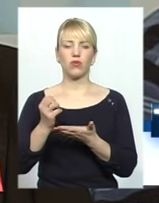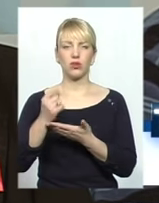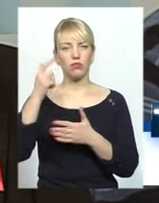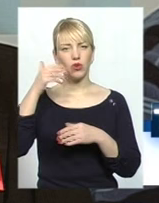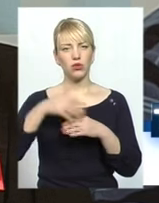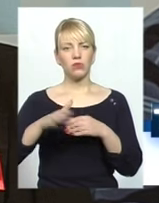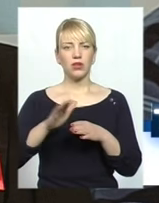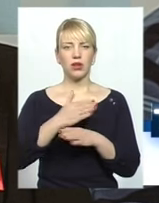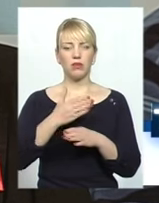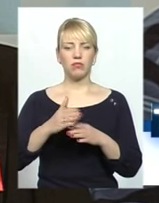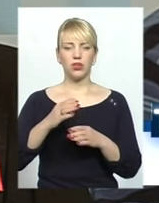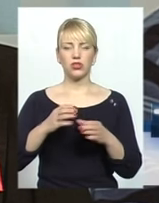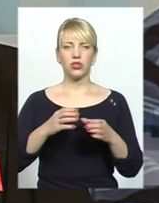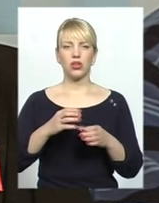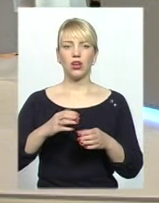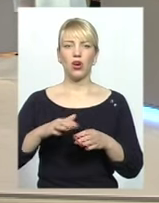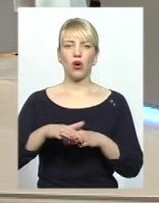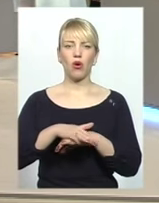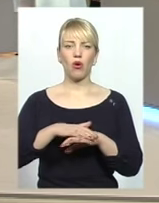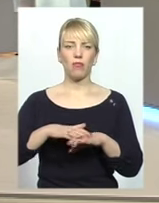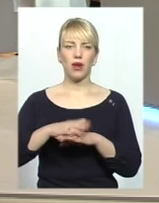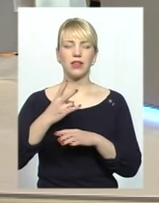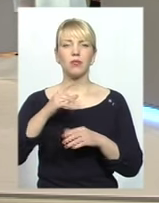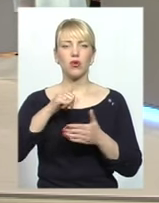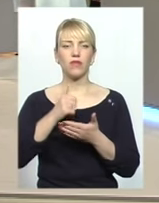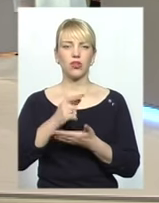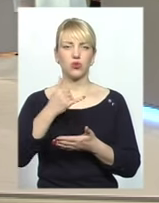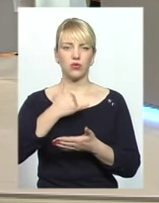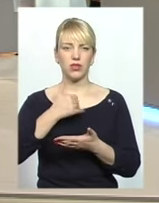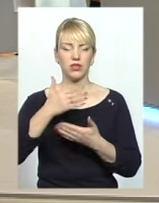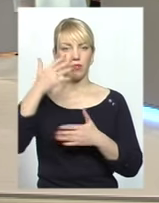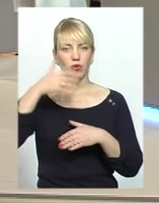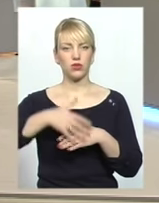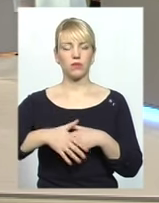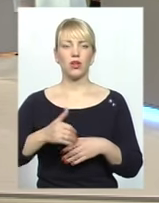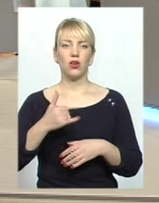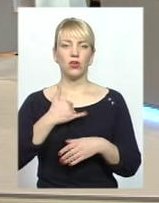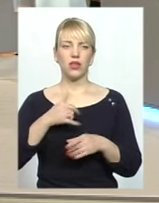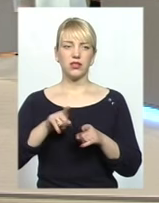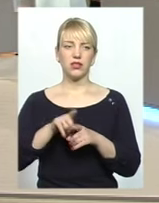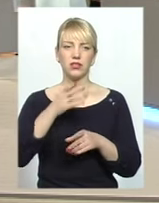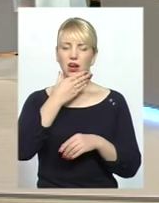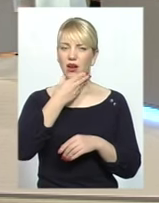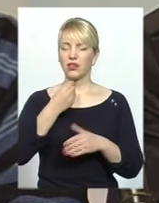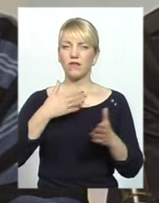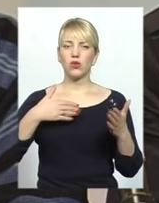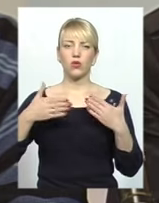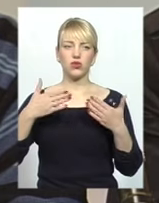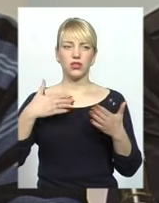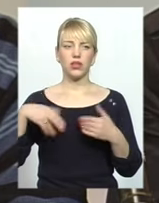які проживають на теренах Хмельницької області. Ми теж маємо гарне відношення до